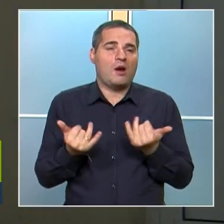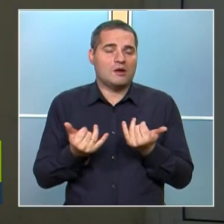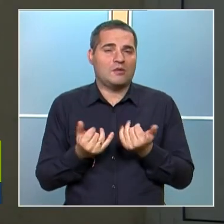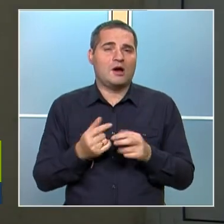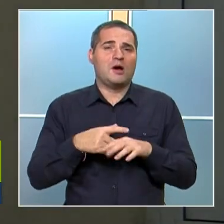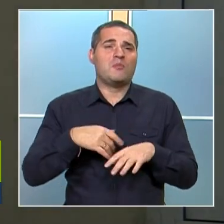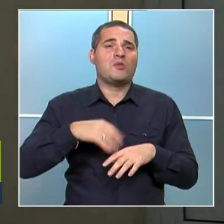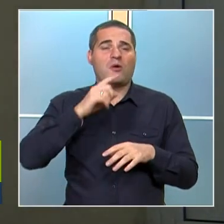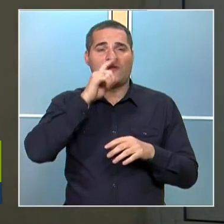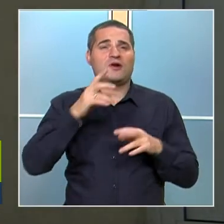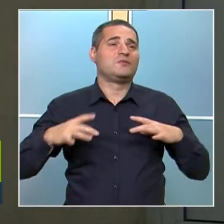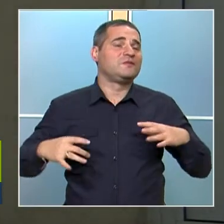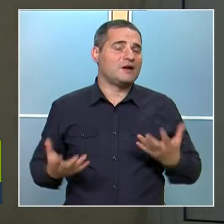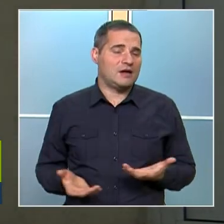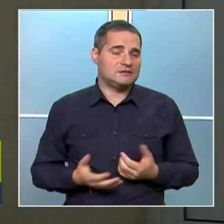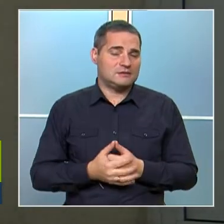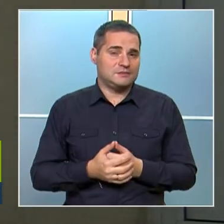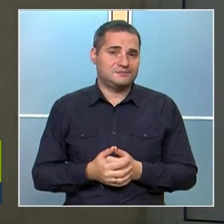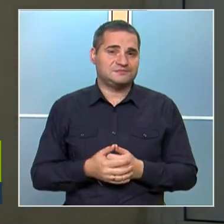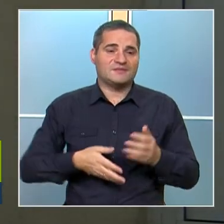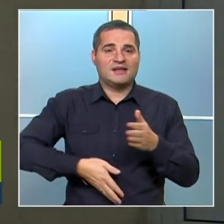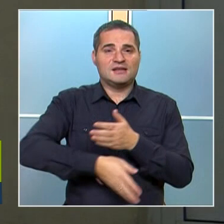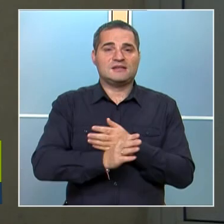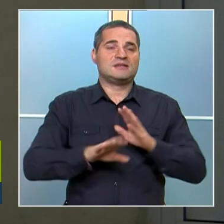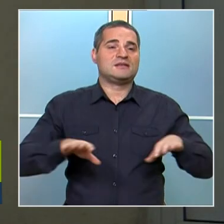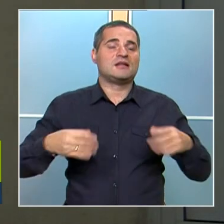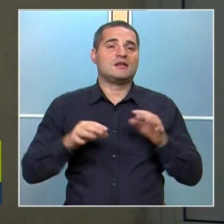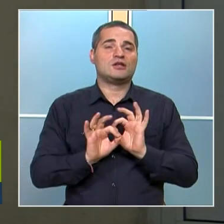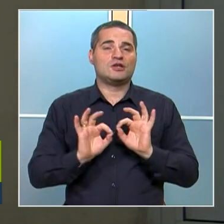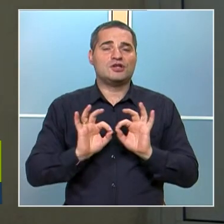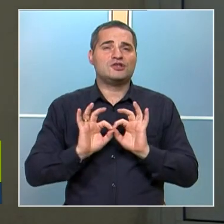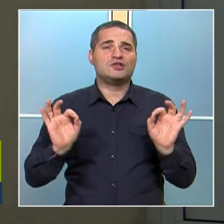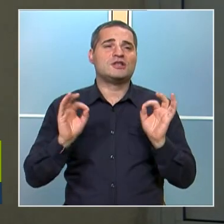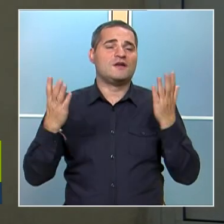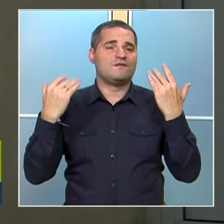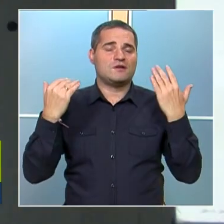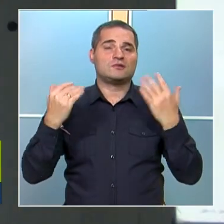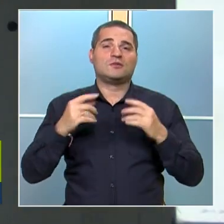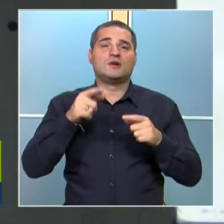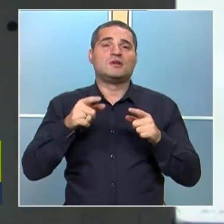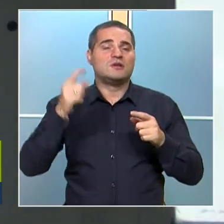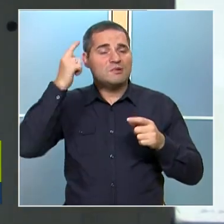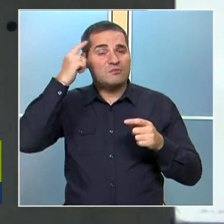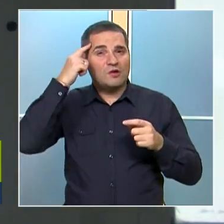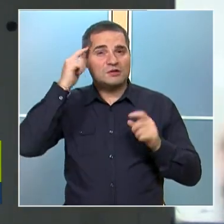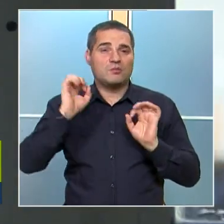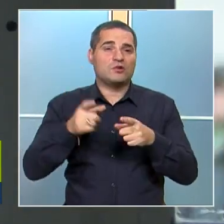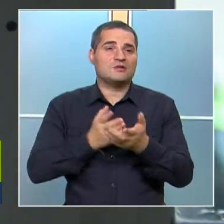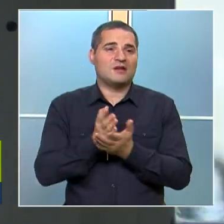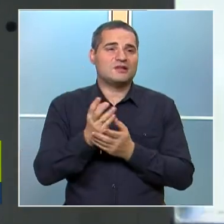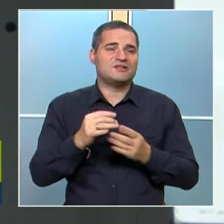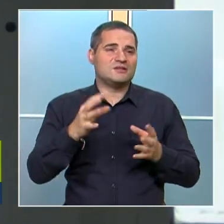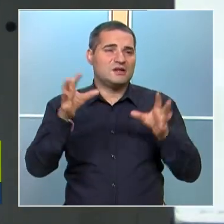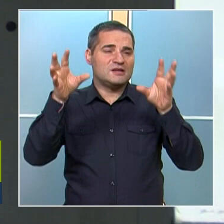Много е важно през вакансията да излиза децата на чизвъздух. Много е важно, защото самия мозък по този начин се